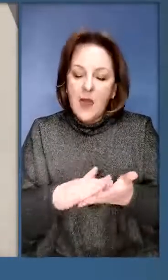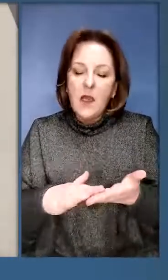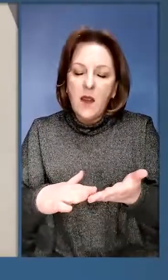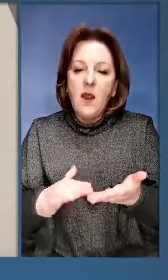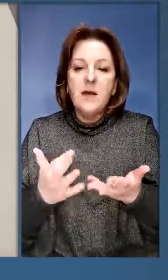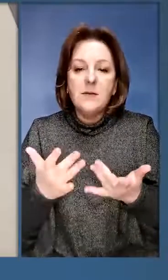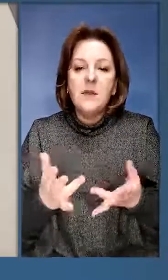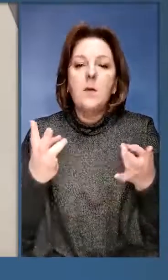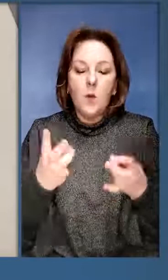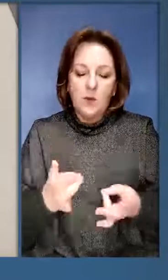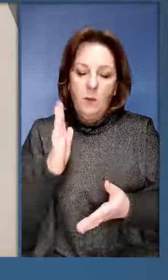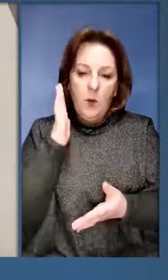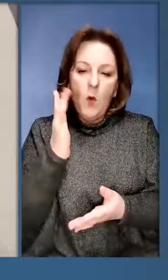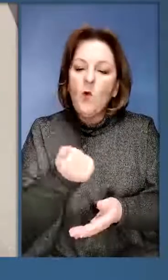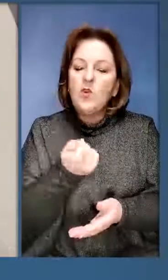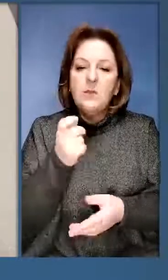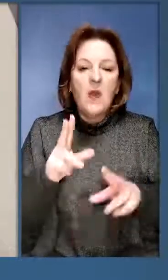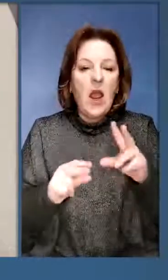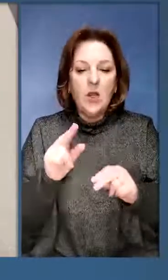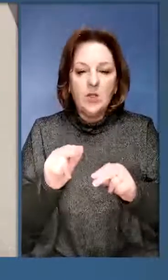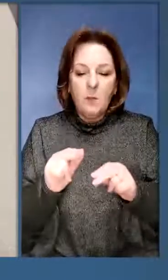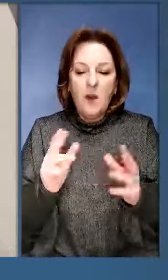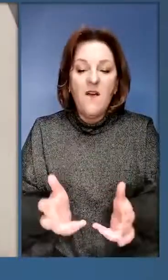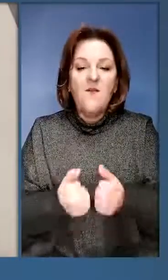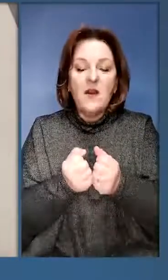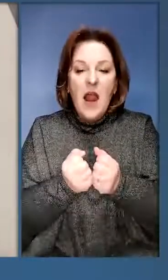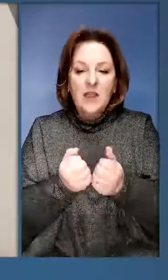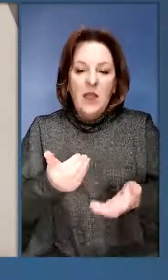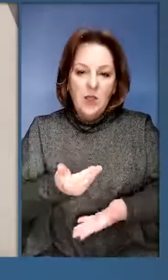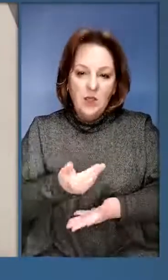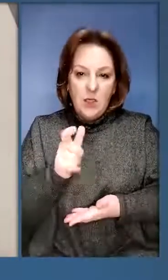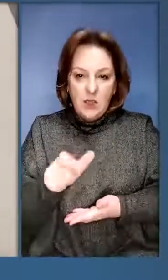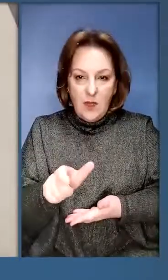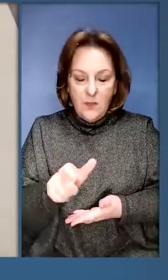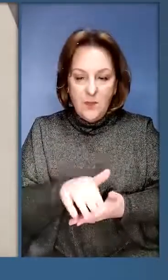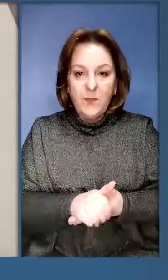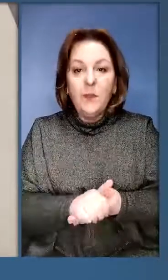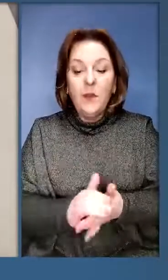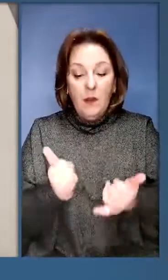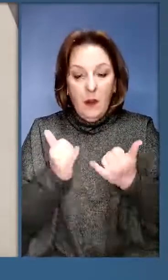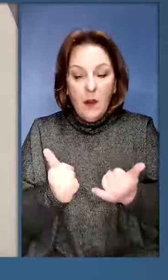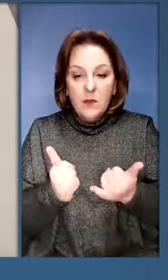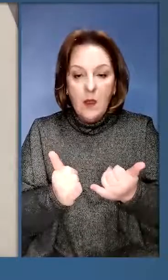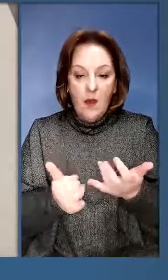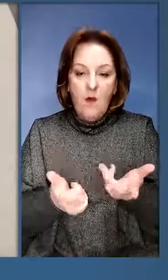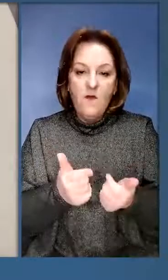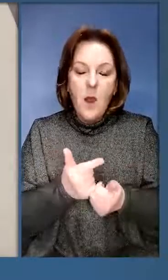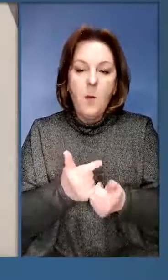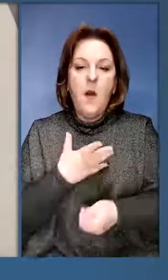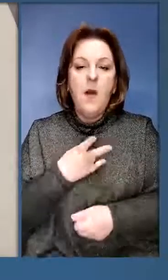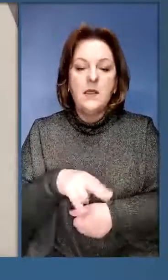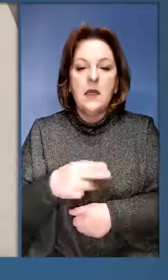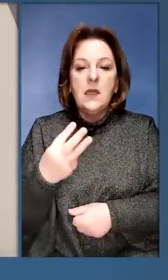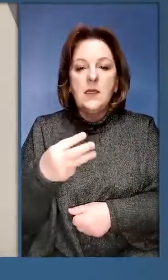триватиме стільки, скільки буде хоч найменший шанс врятувати життя. На зараз переліку